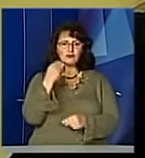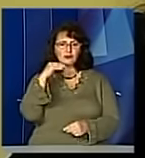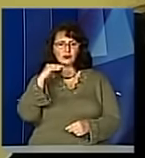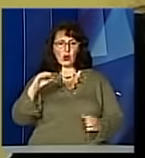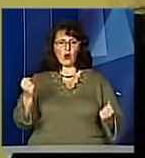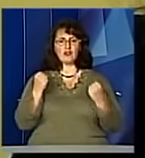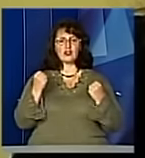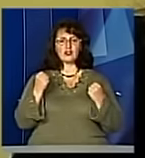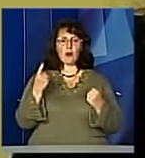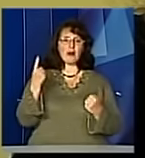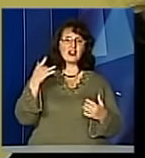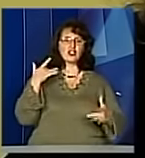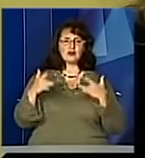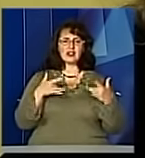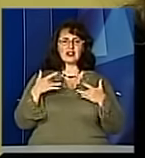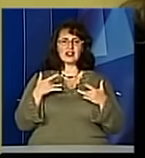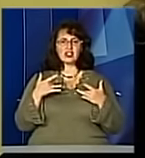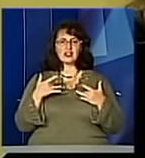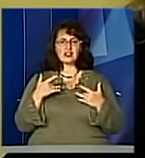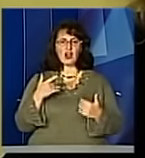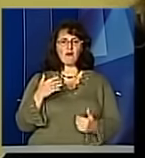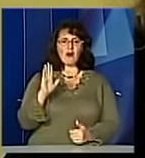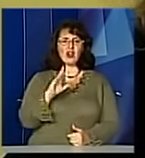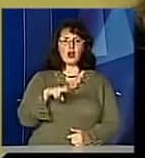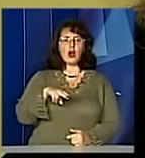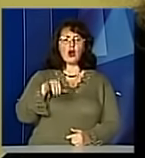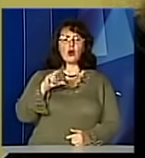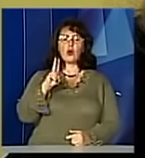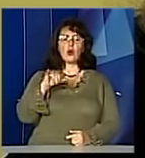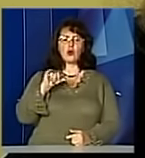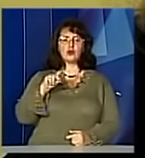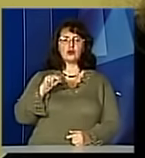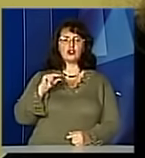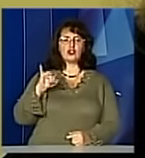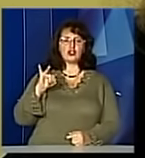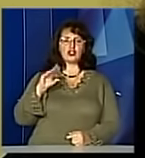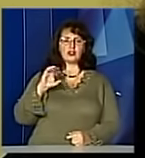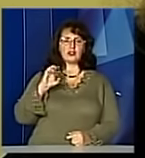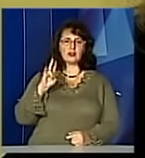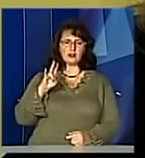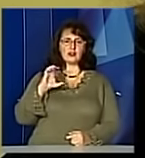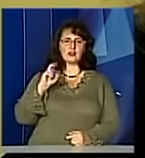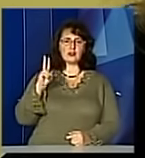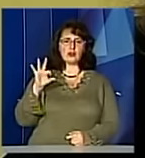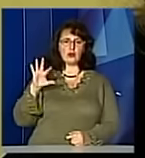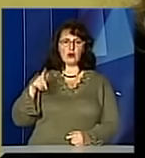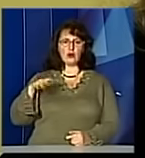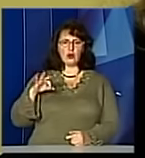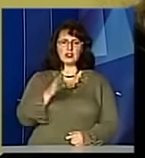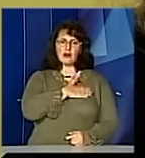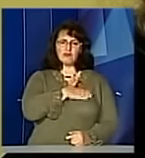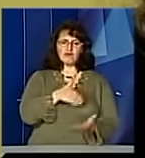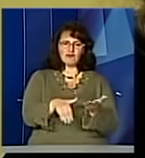режисера, з яким я працювала в своєму житті, з Володимира Кучинського. І це буде благодійна подія.